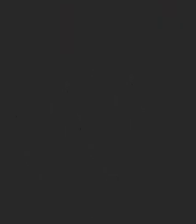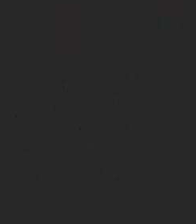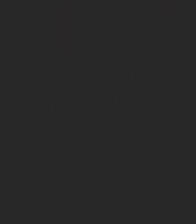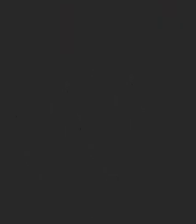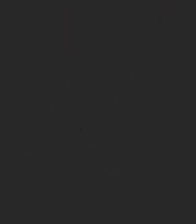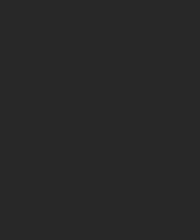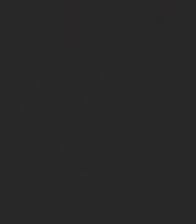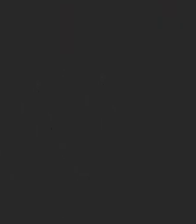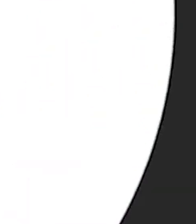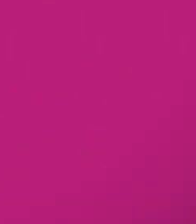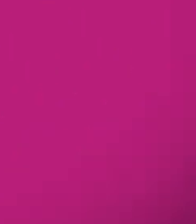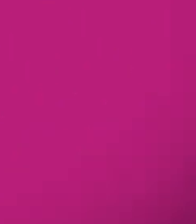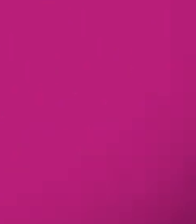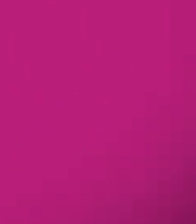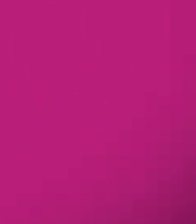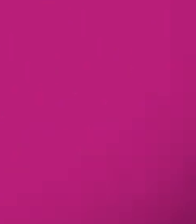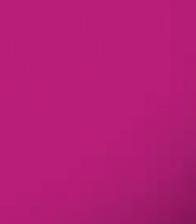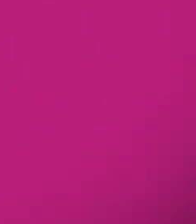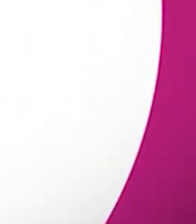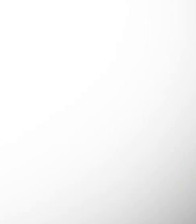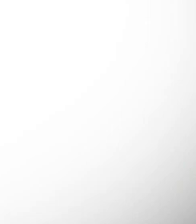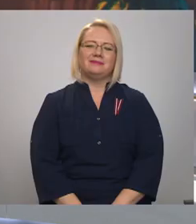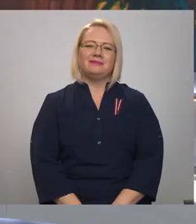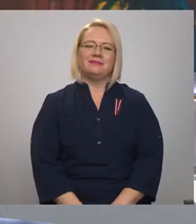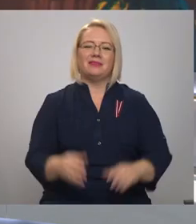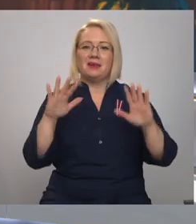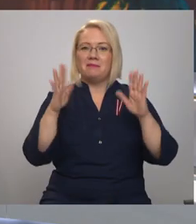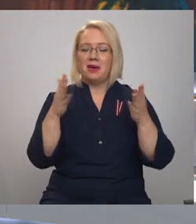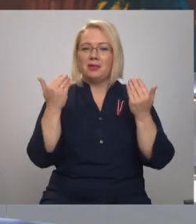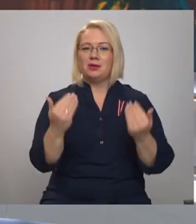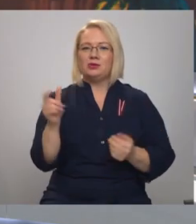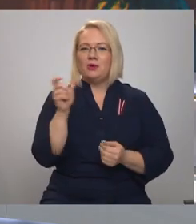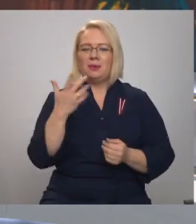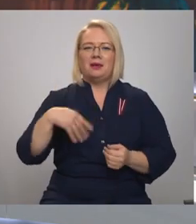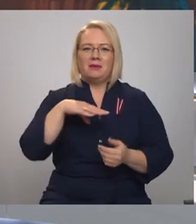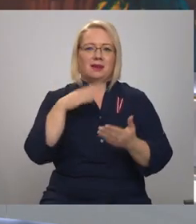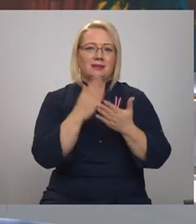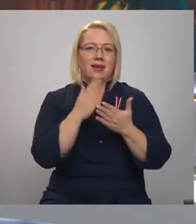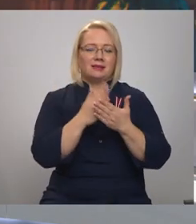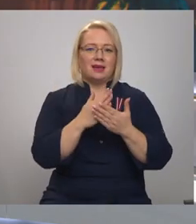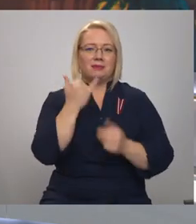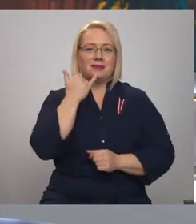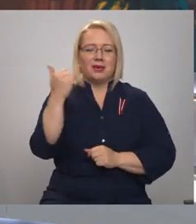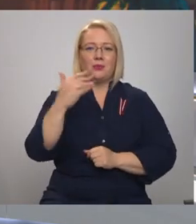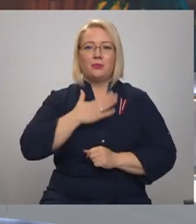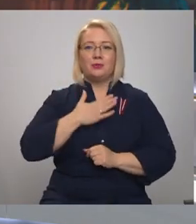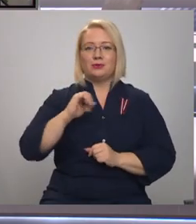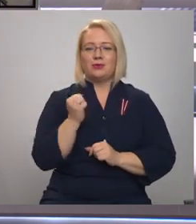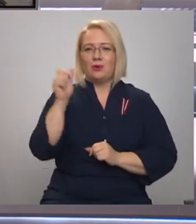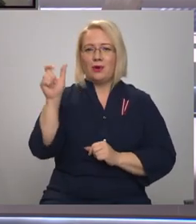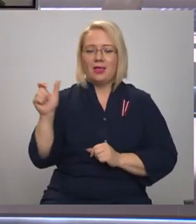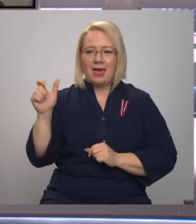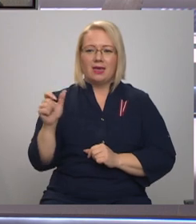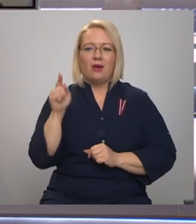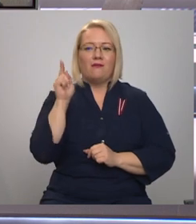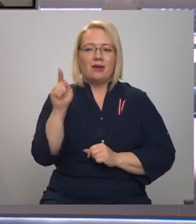Re! Viss ēters ir te! Šobrīd mēs esam arī sazinājušies ar mūsu kolēģi Ilzis